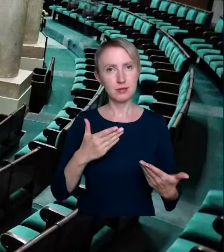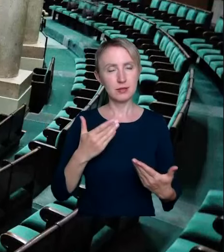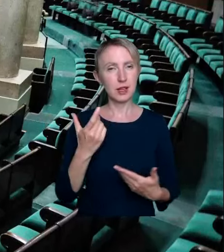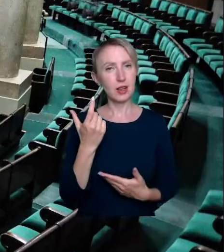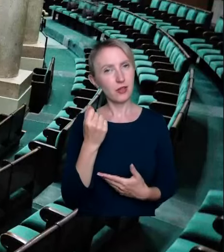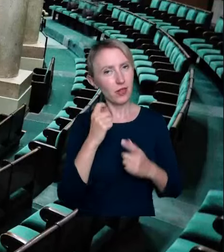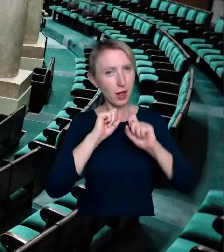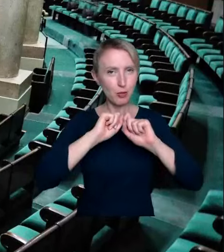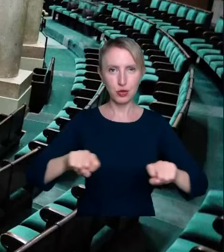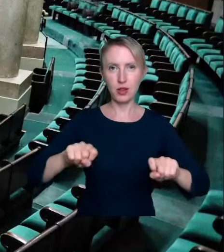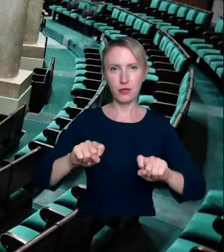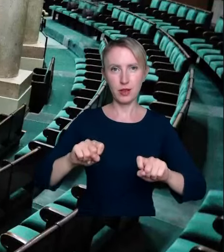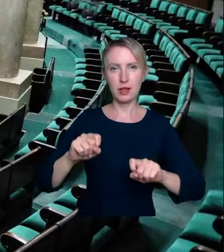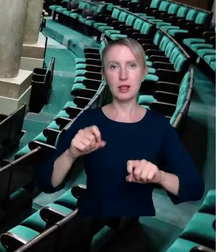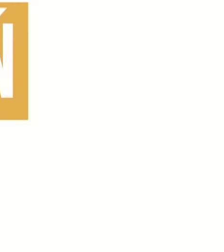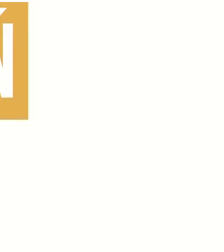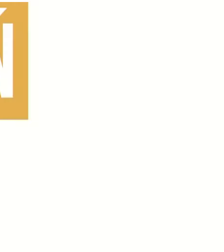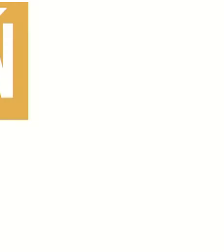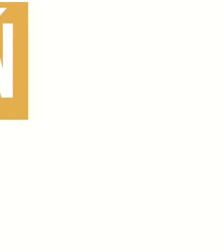przerwy i Republikę teraz.